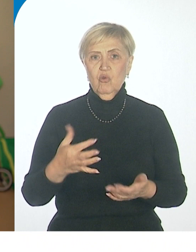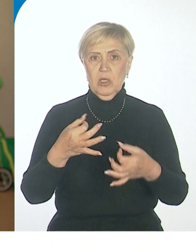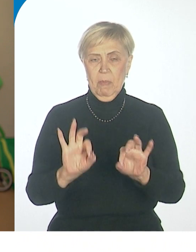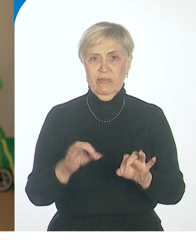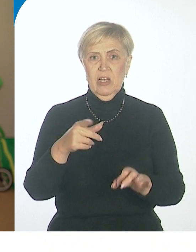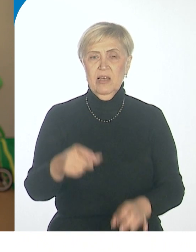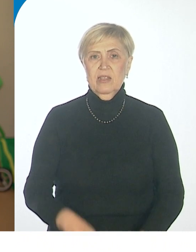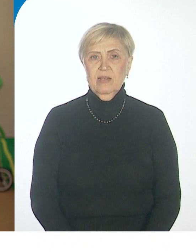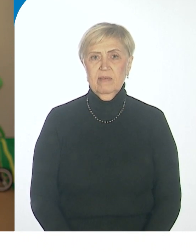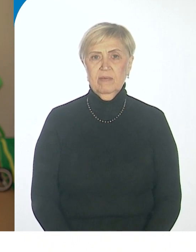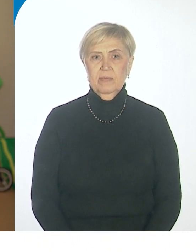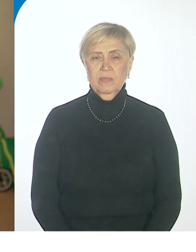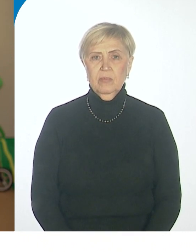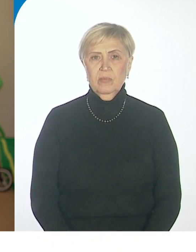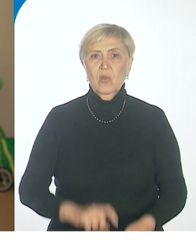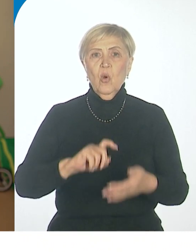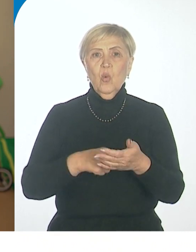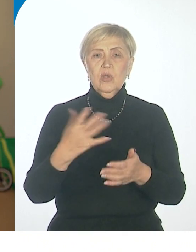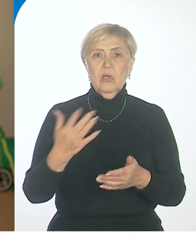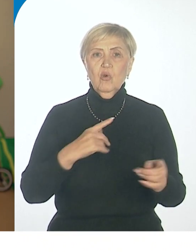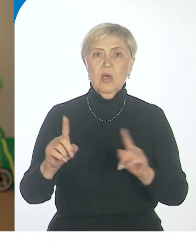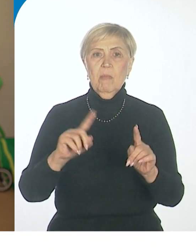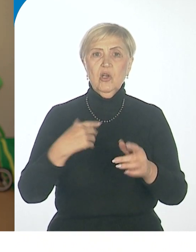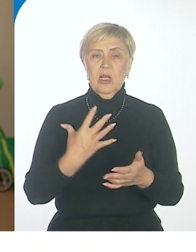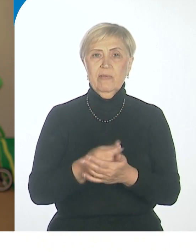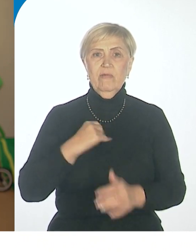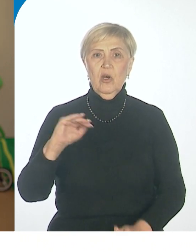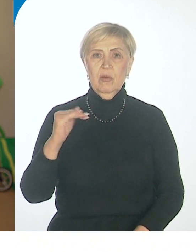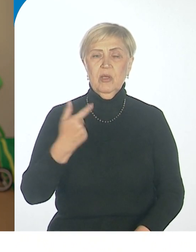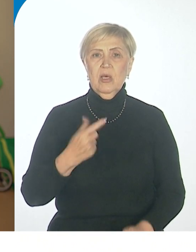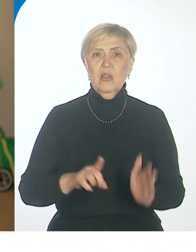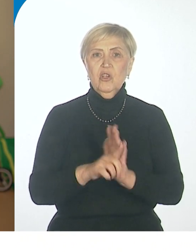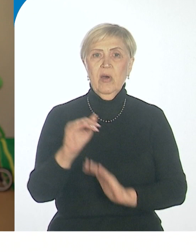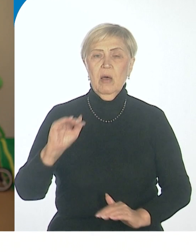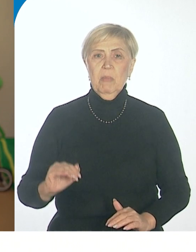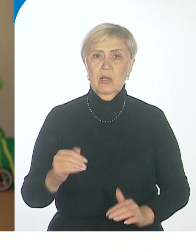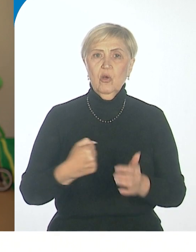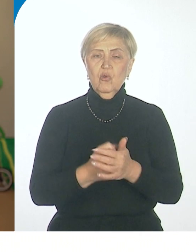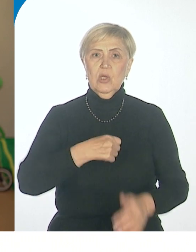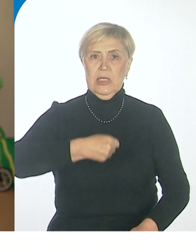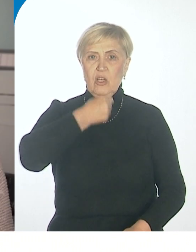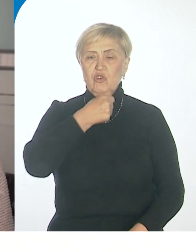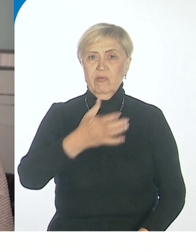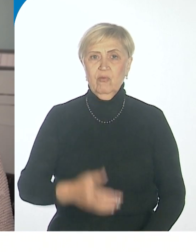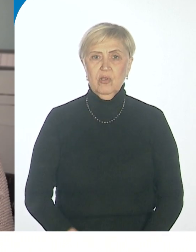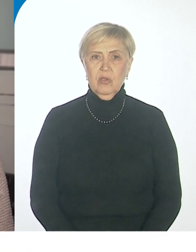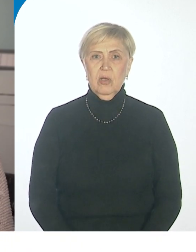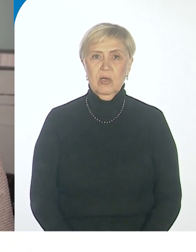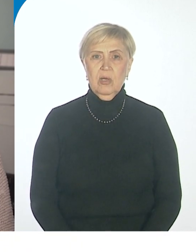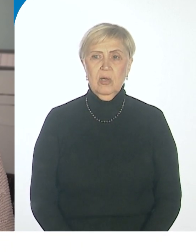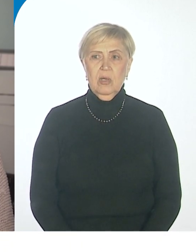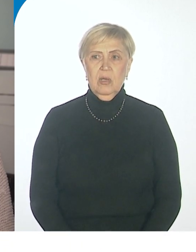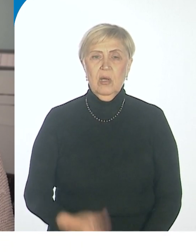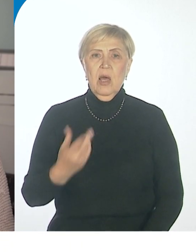узнать маршрут своего ребенка. Начиная от малого до старшего возраста. Для решения